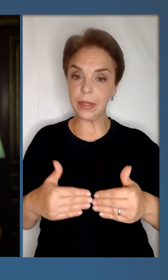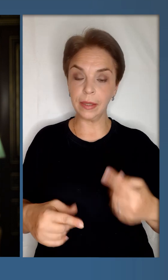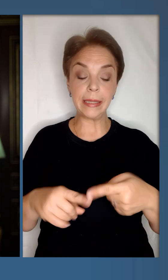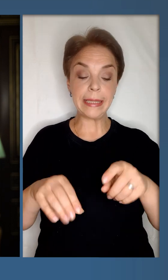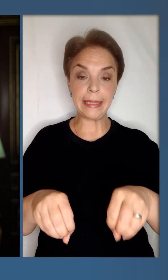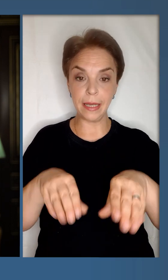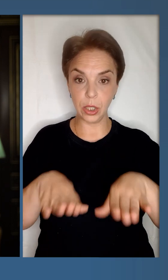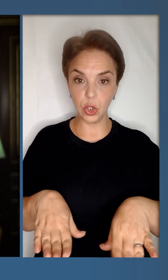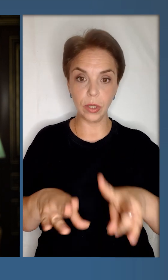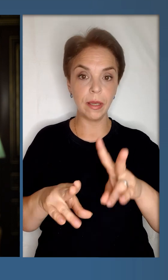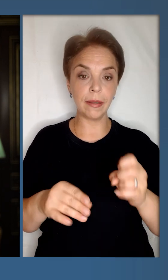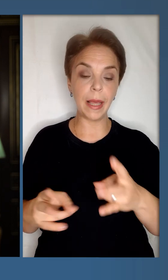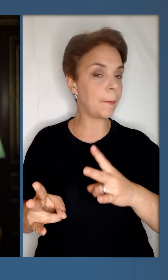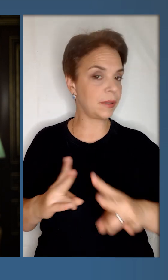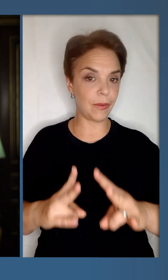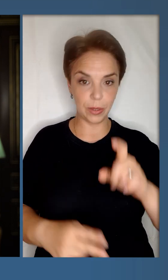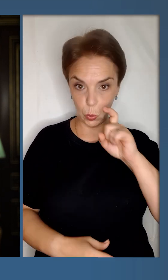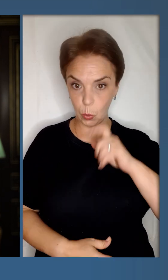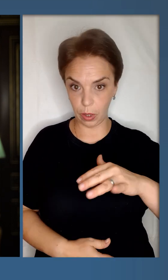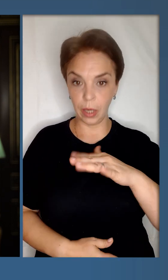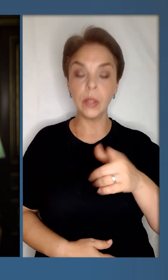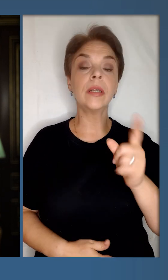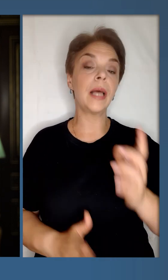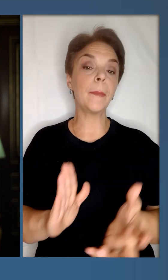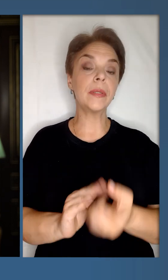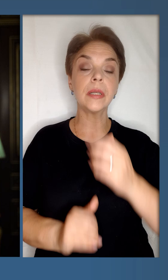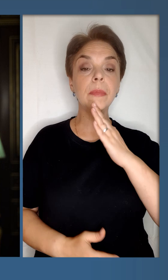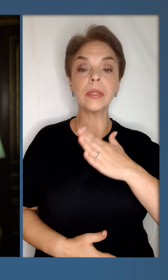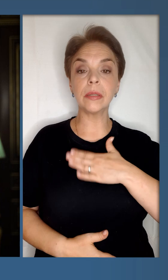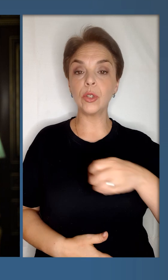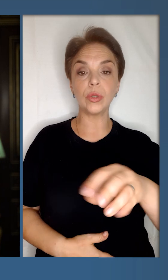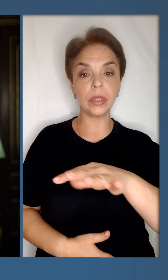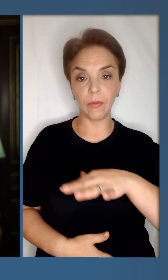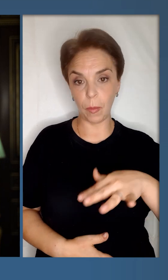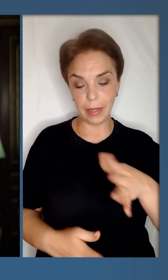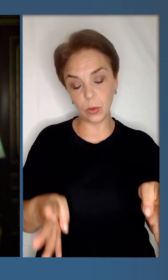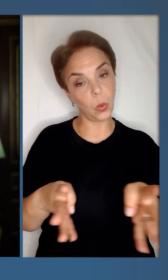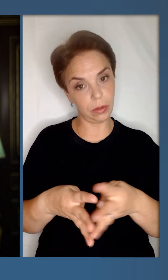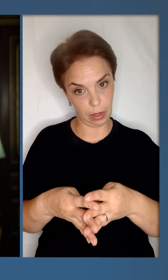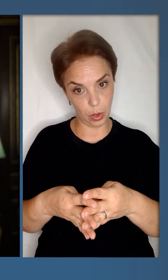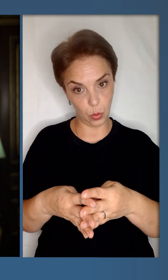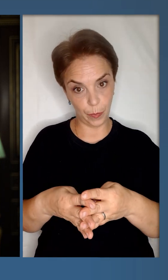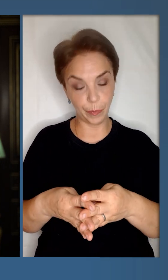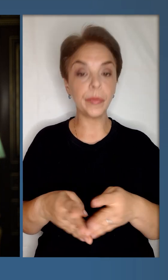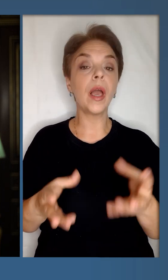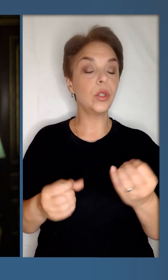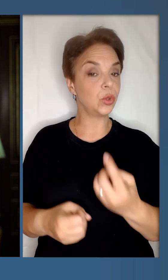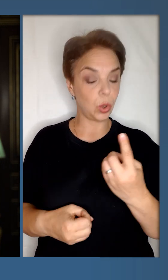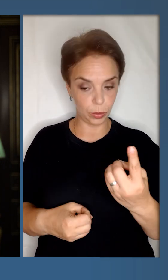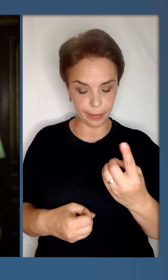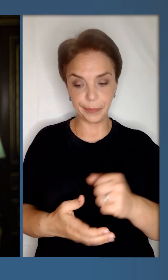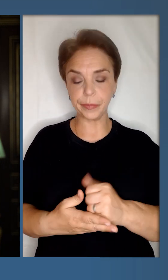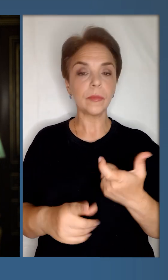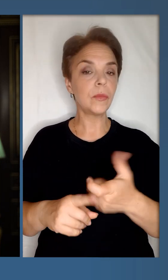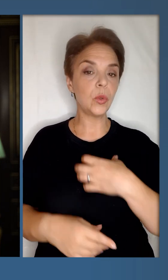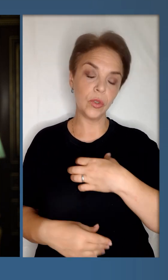відкладати ці рішення, не підвести Україну та підтримати нашу європейську інтеграцію. Ще